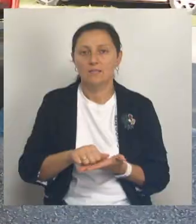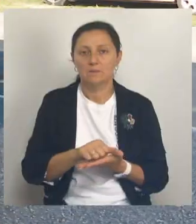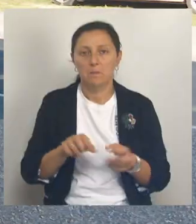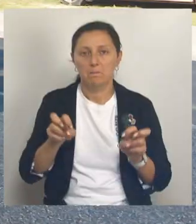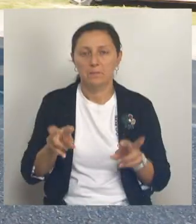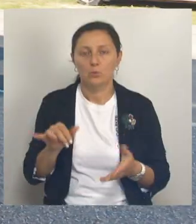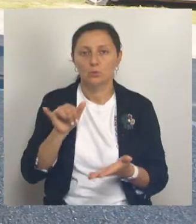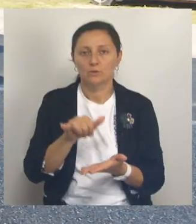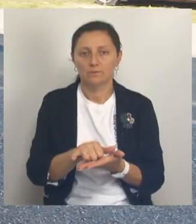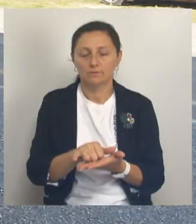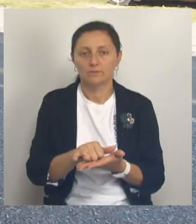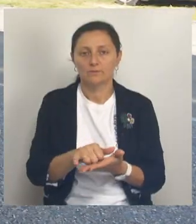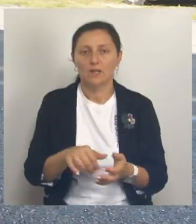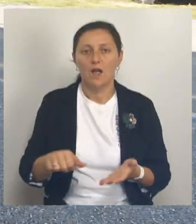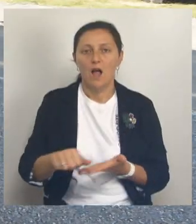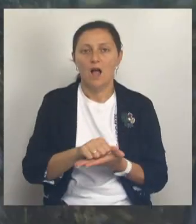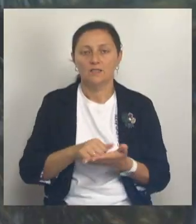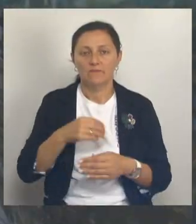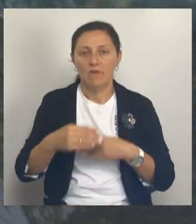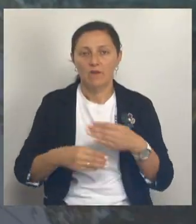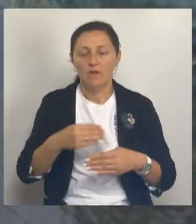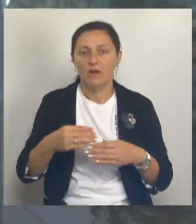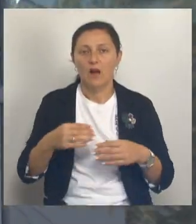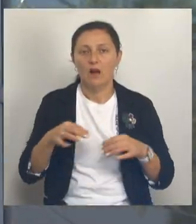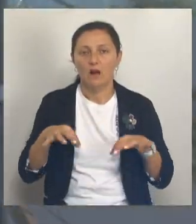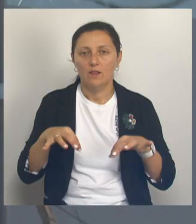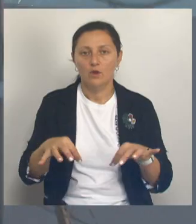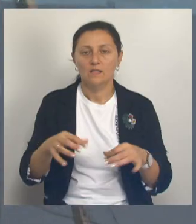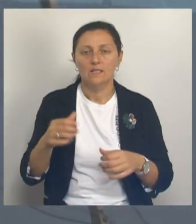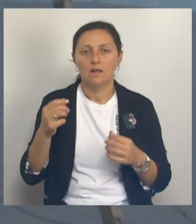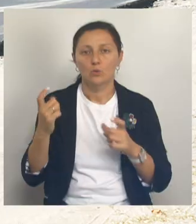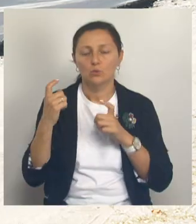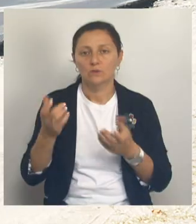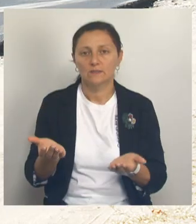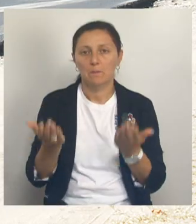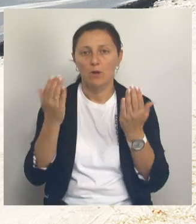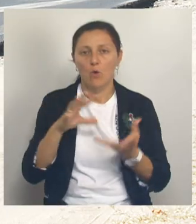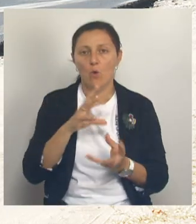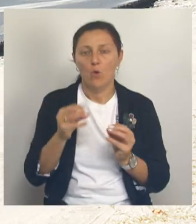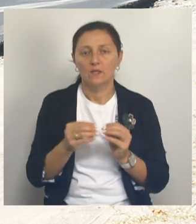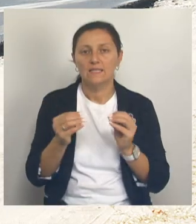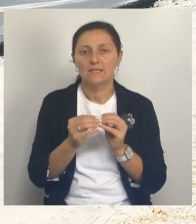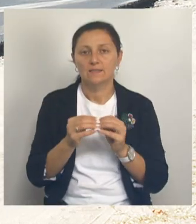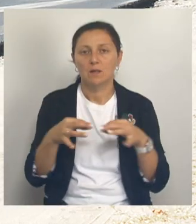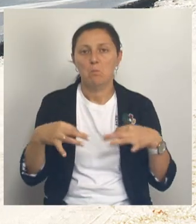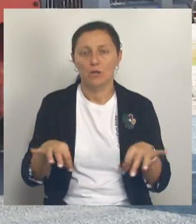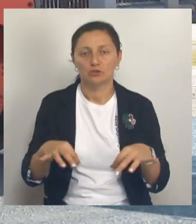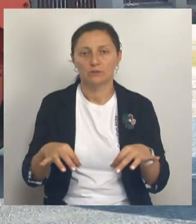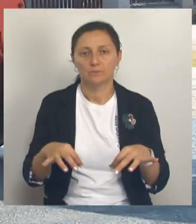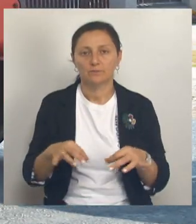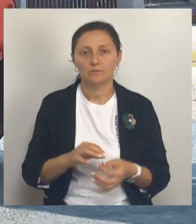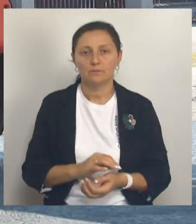комплекс. Непосредственно сам асфальтоукладчик, два катка, несколько самославов. В общей сложности около 10 единиц техники.